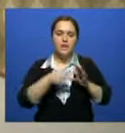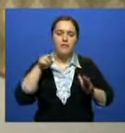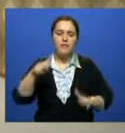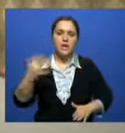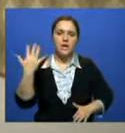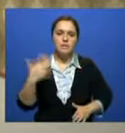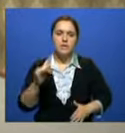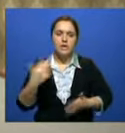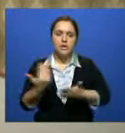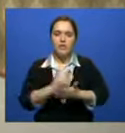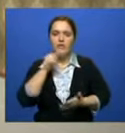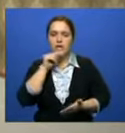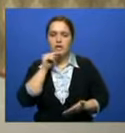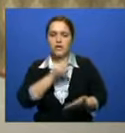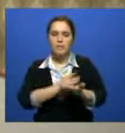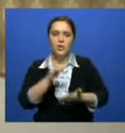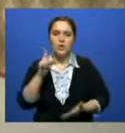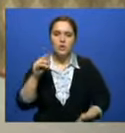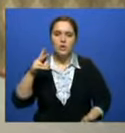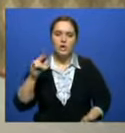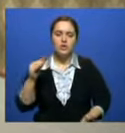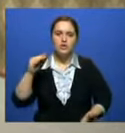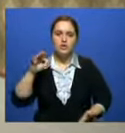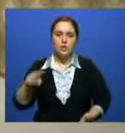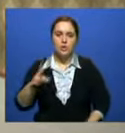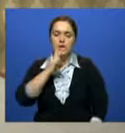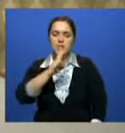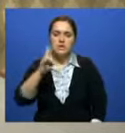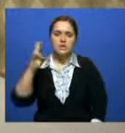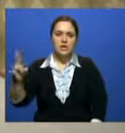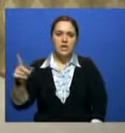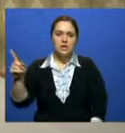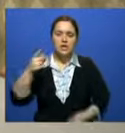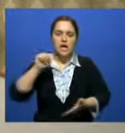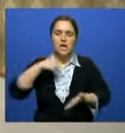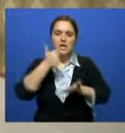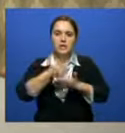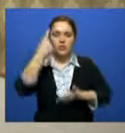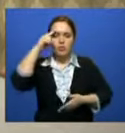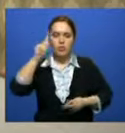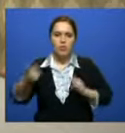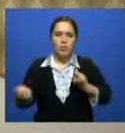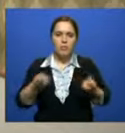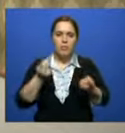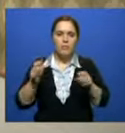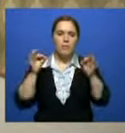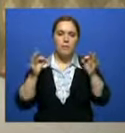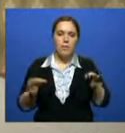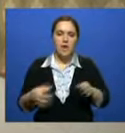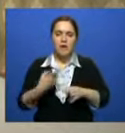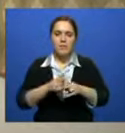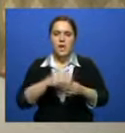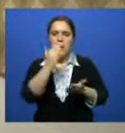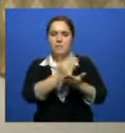и новая экономическая политика Нурлыжол. Потому что Нурсултан Назарбаев – лидер, который умеет инициировать программы, отвечающие